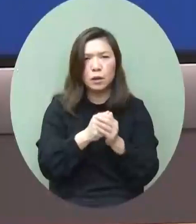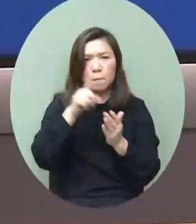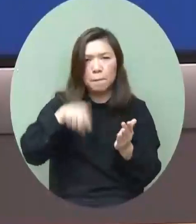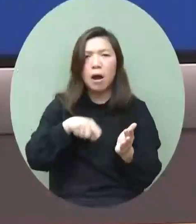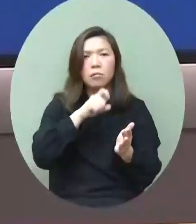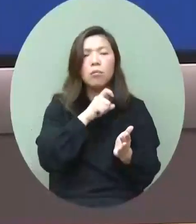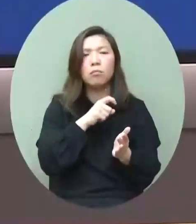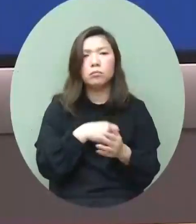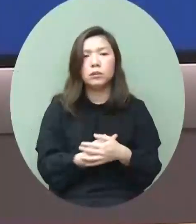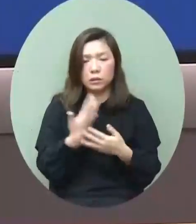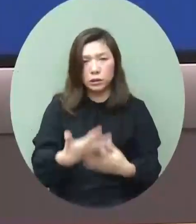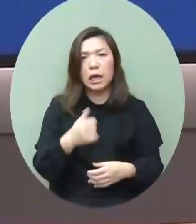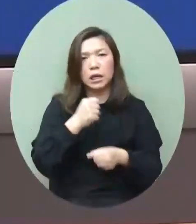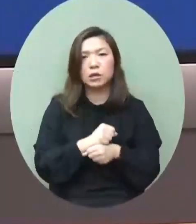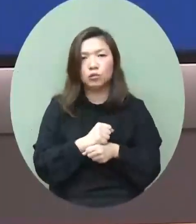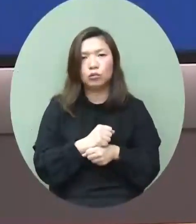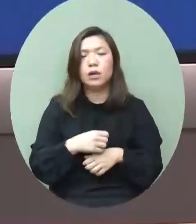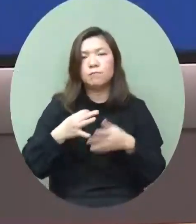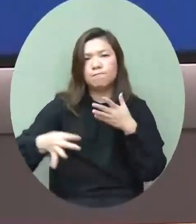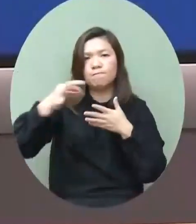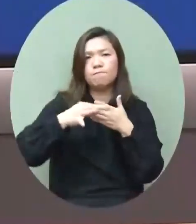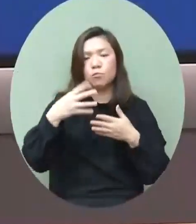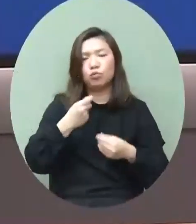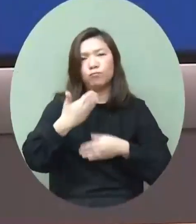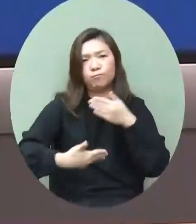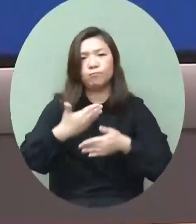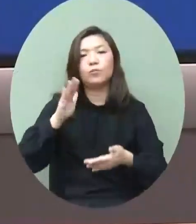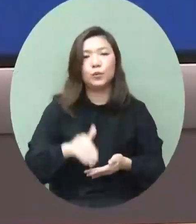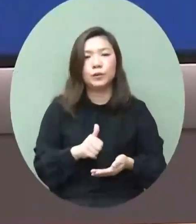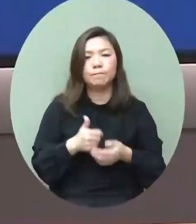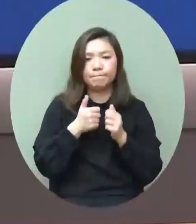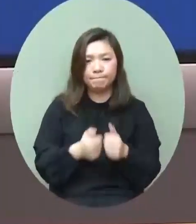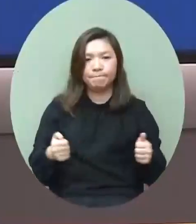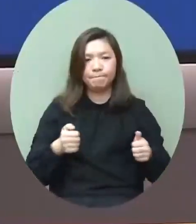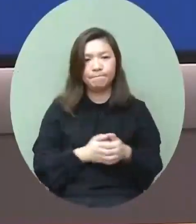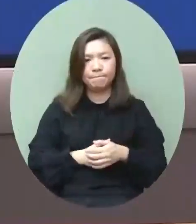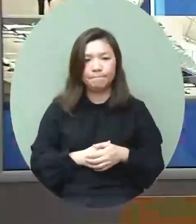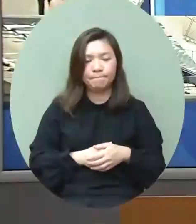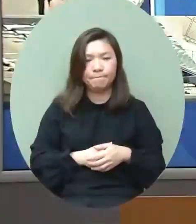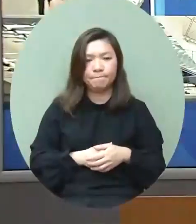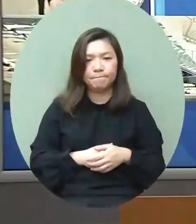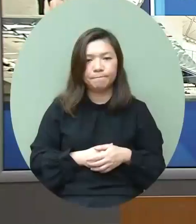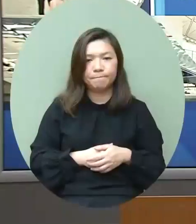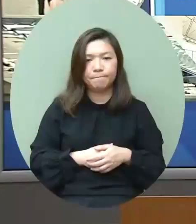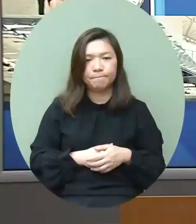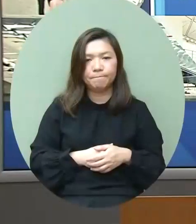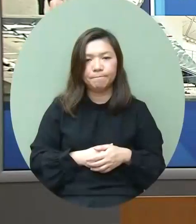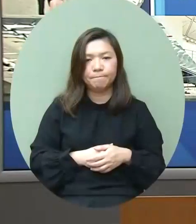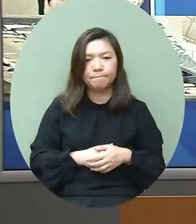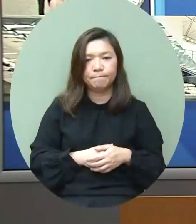實這些工作會繼續加強和進行多謝好 接著是第二位記者的提問